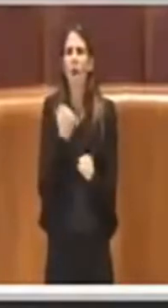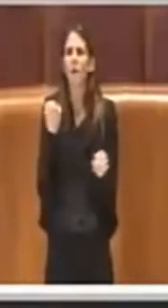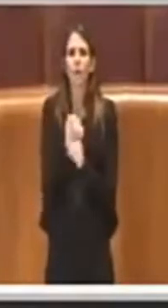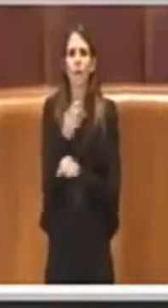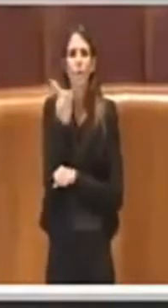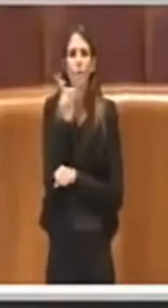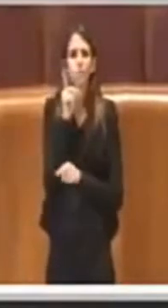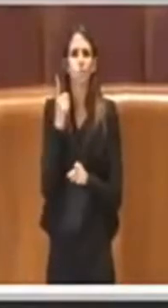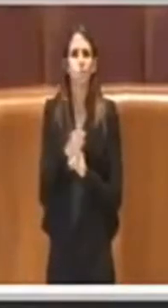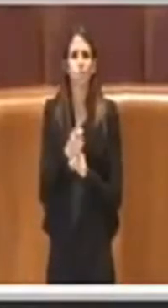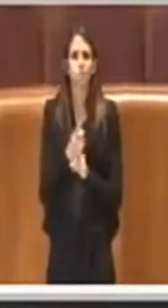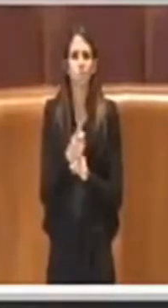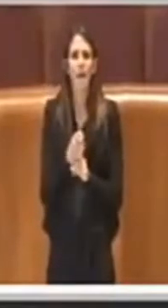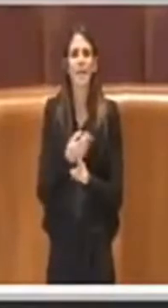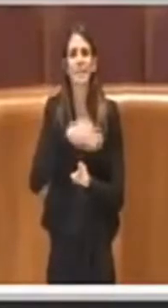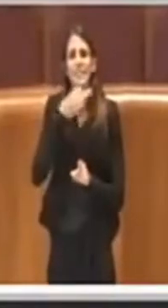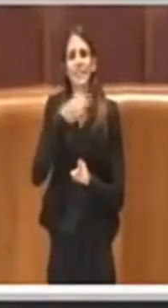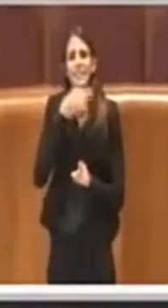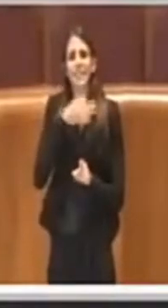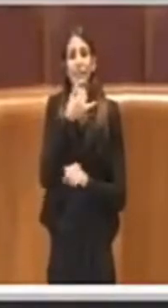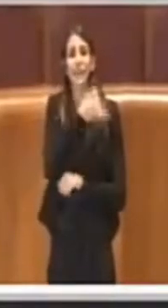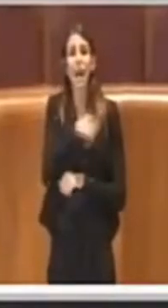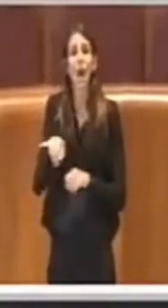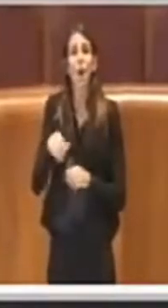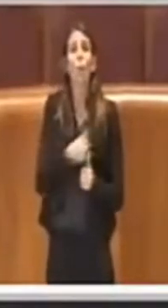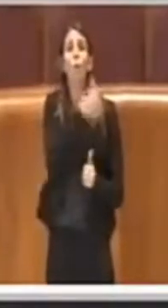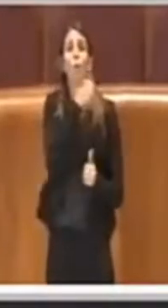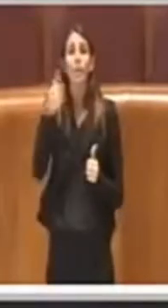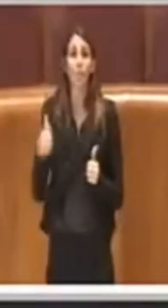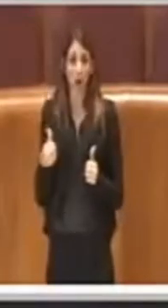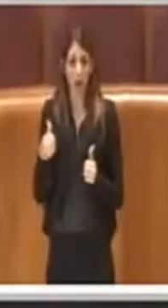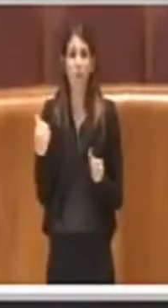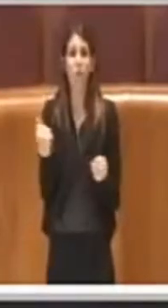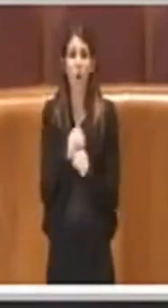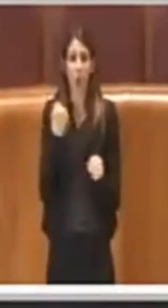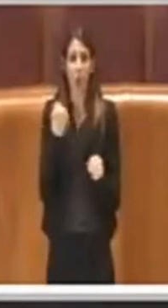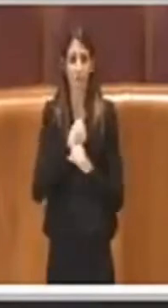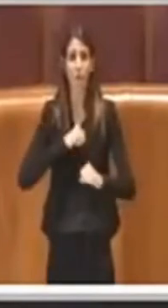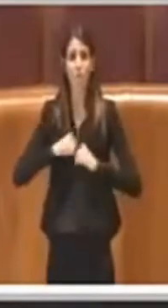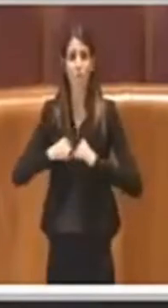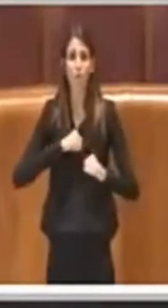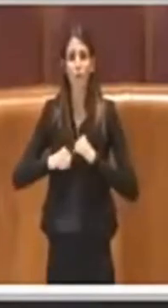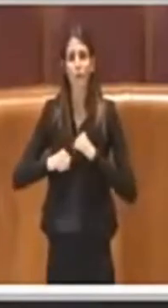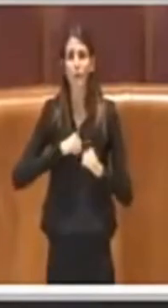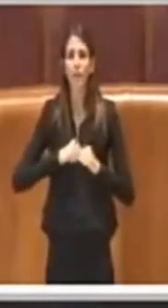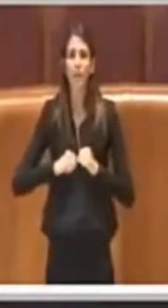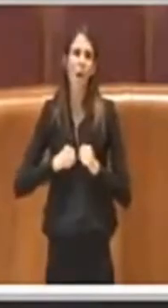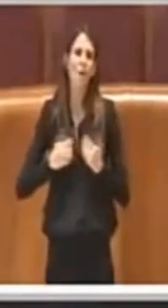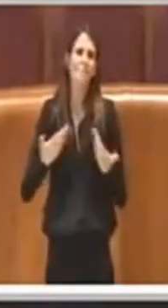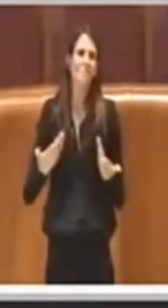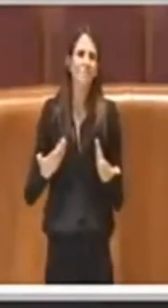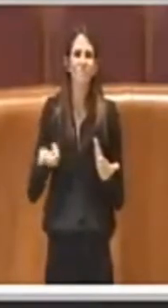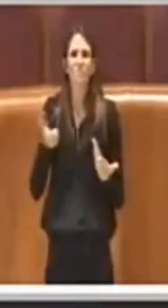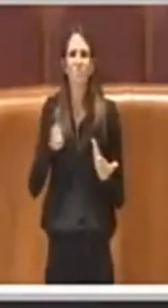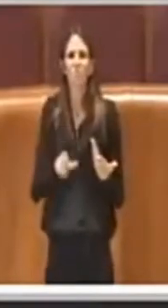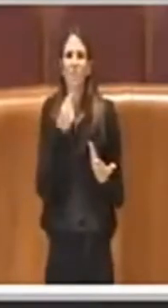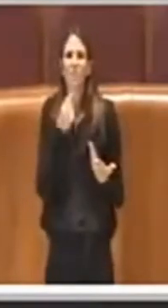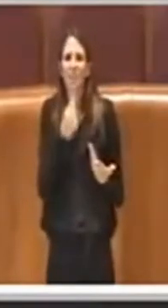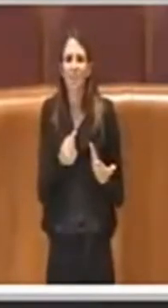può essere tacciato di essere un semplice manifesto elettorale.